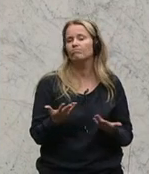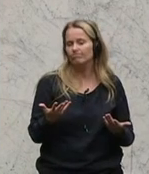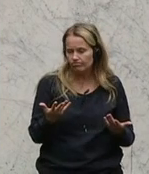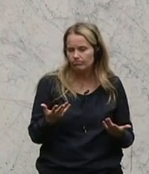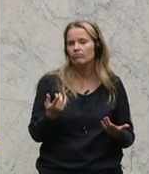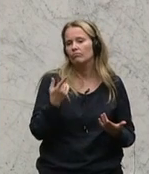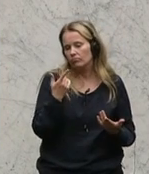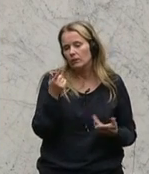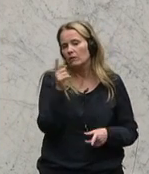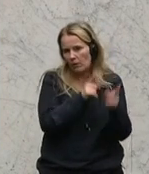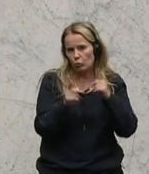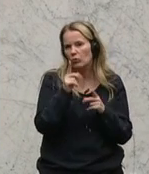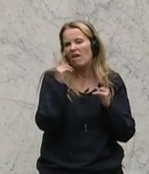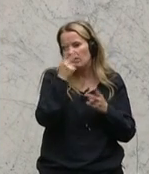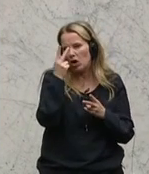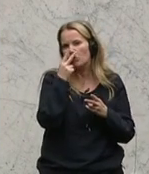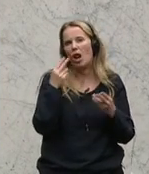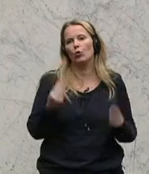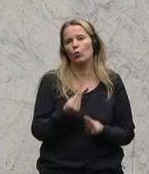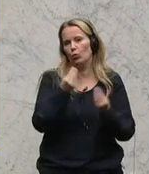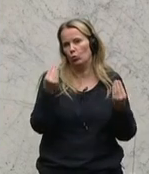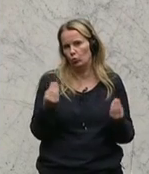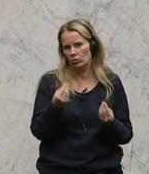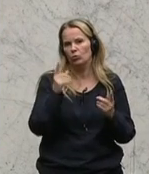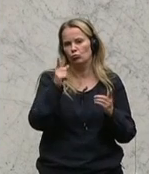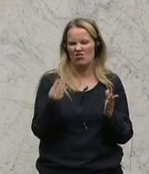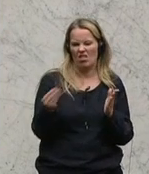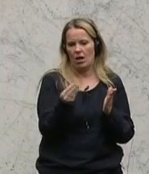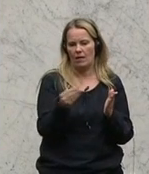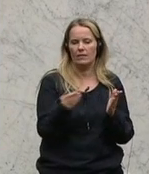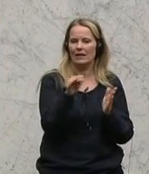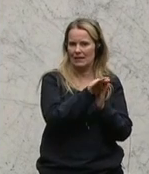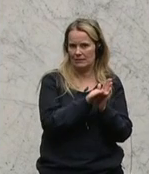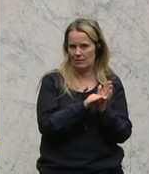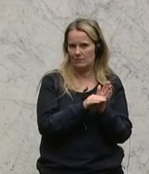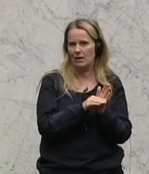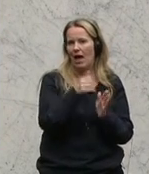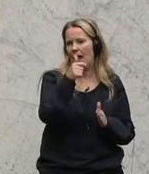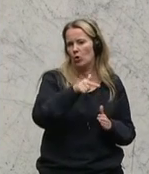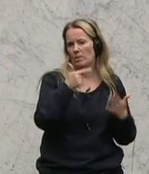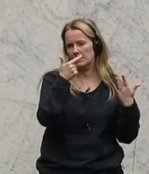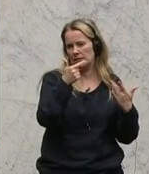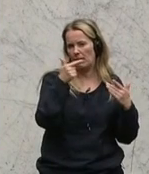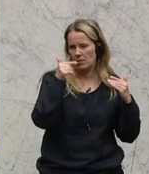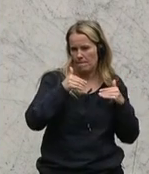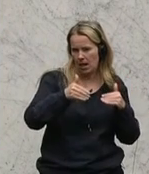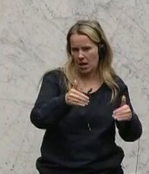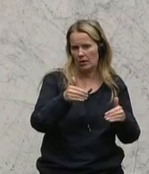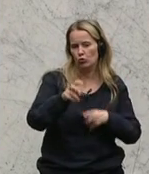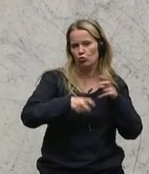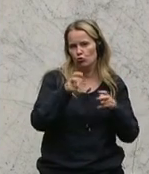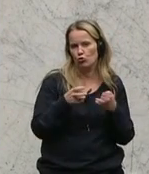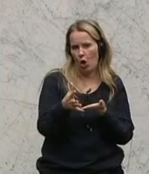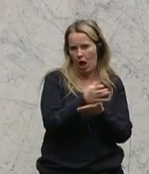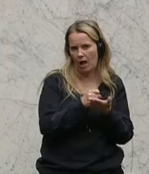auch annehmen, das wird der wahre Hintergrund sein, warum das alles in ein Gesetz gepackt wird, dass die 1,7 Milliarden Steuereinnahmen